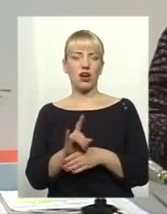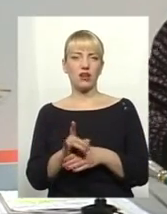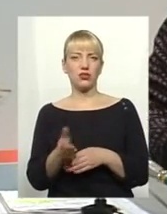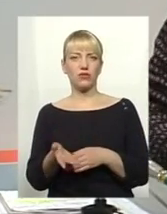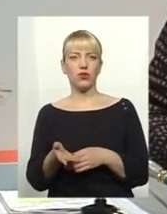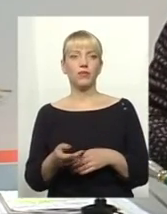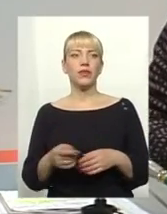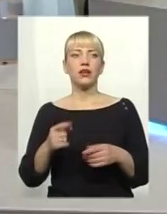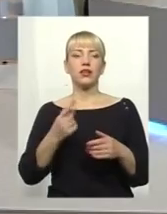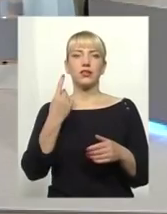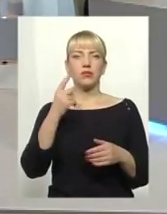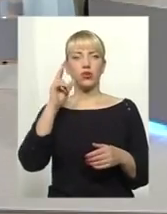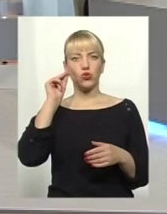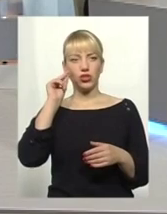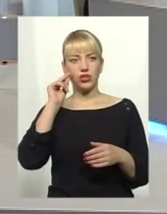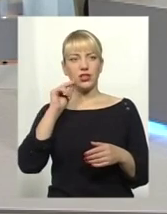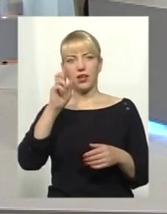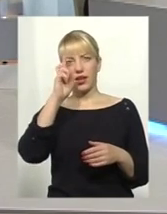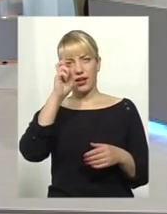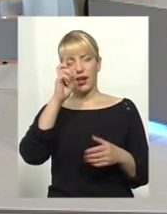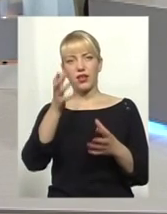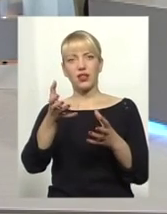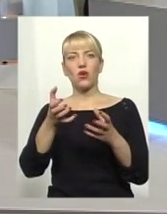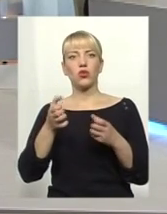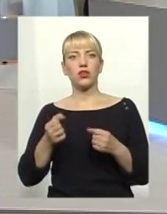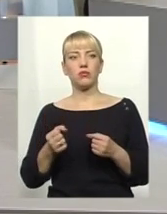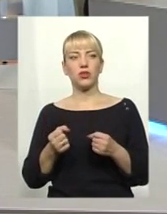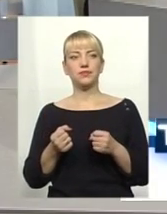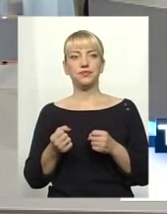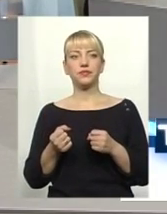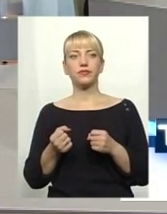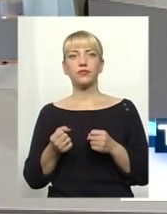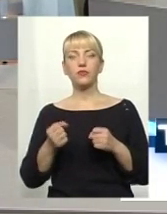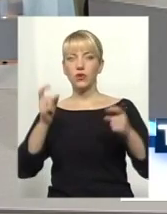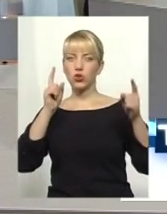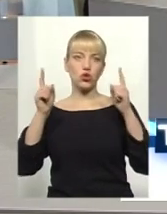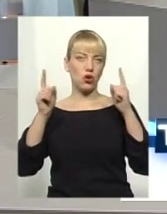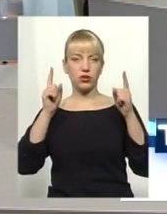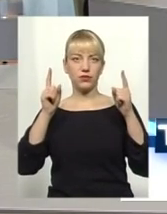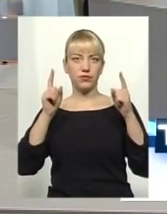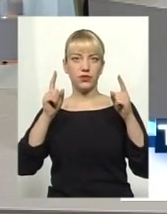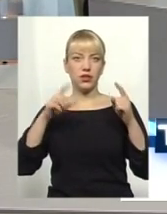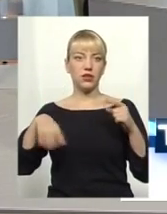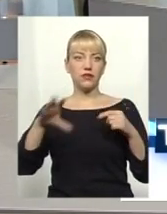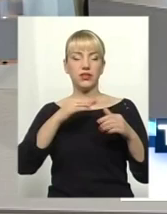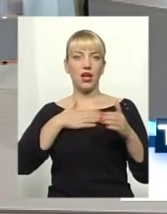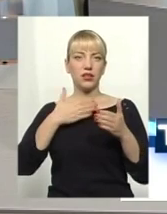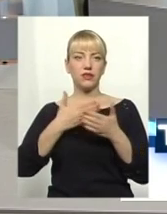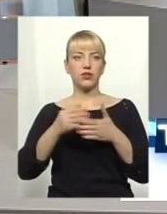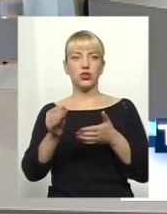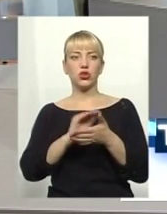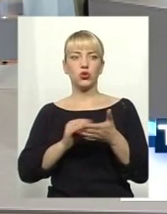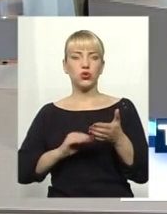З 1-го числа країна отримує шок. Всі активісти, журналісти,